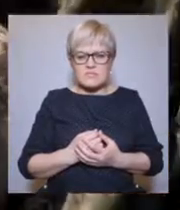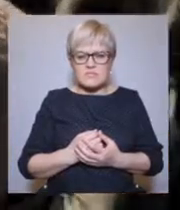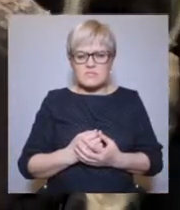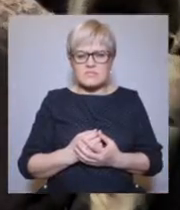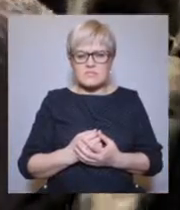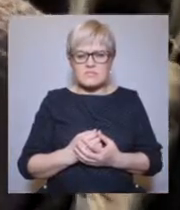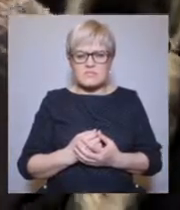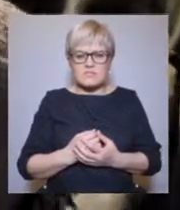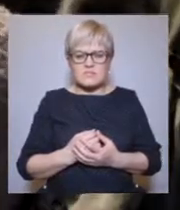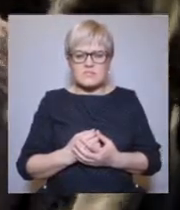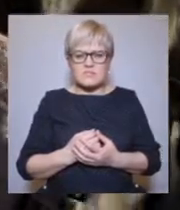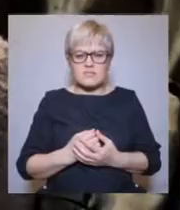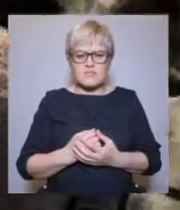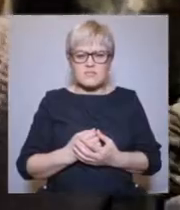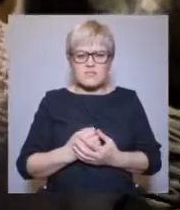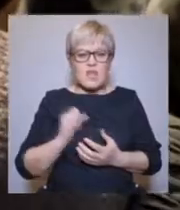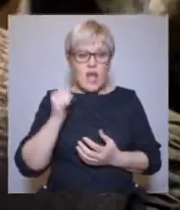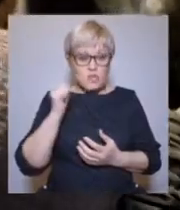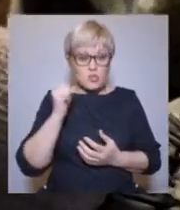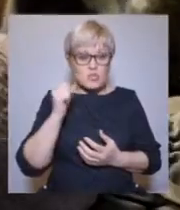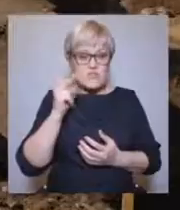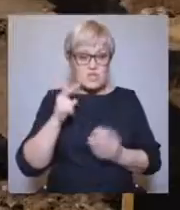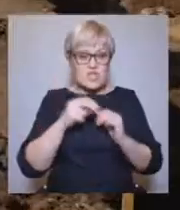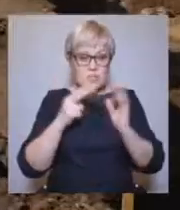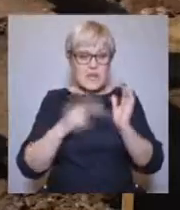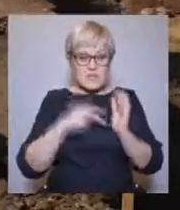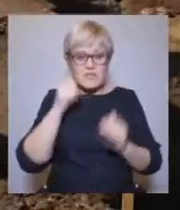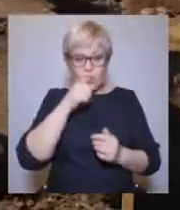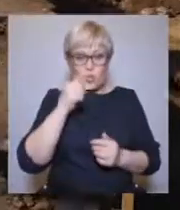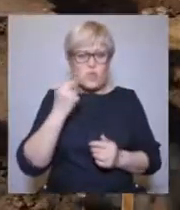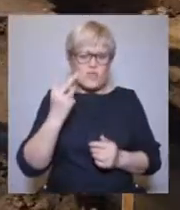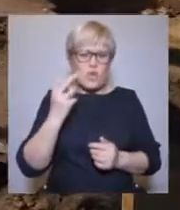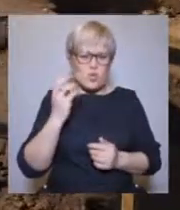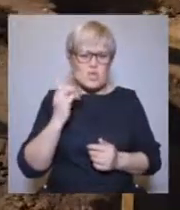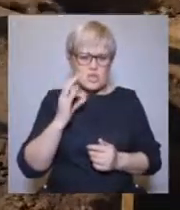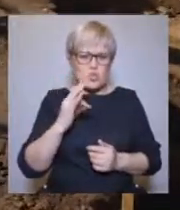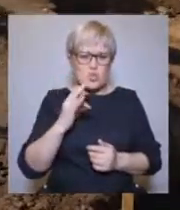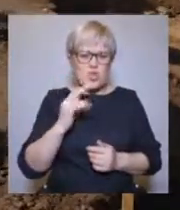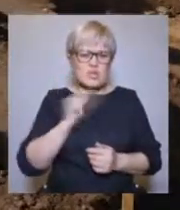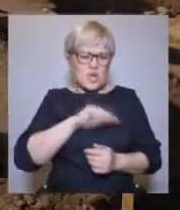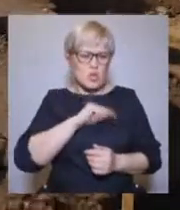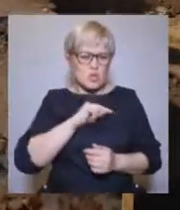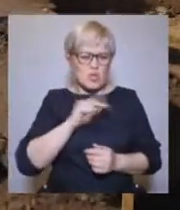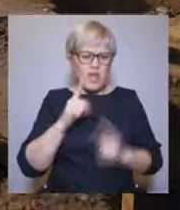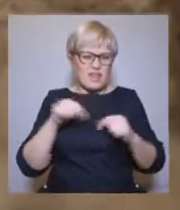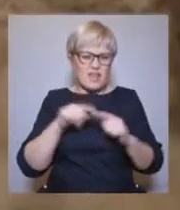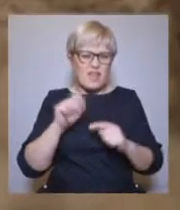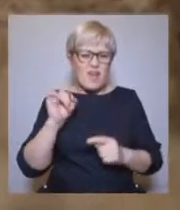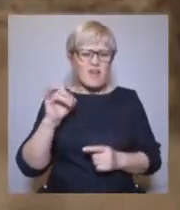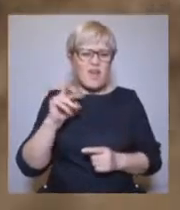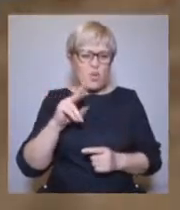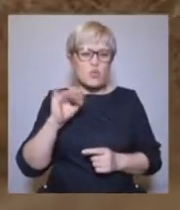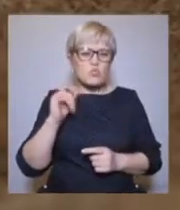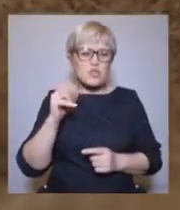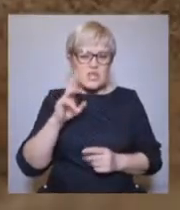Август 2017-го. Вот уже второй сезон подряд сотрудники отдела археологии Музея природы и